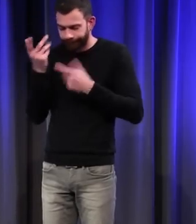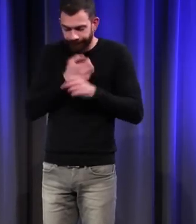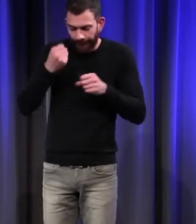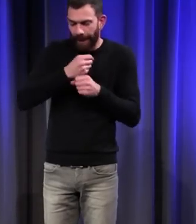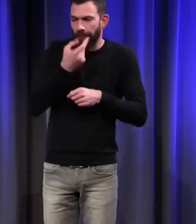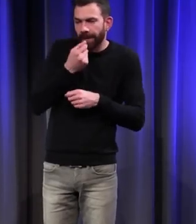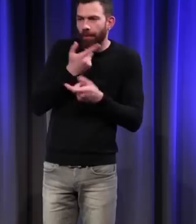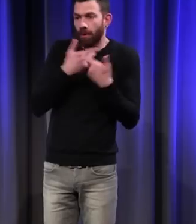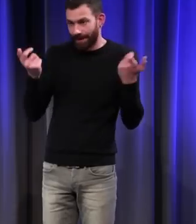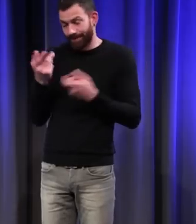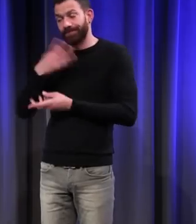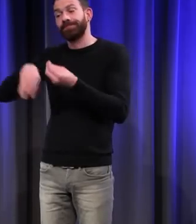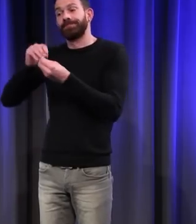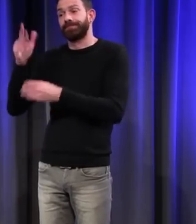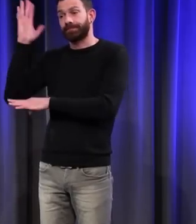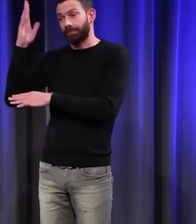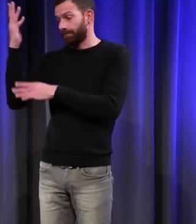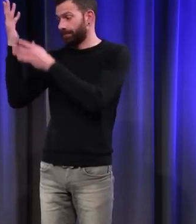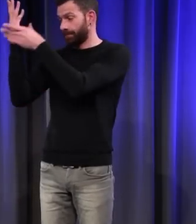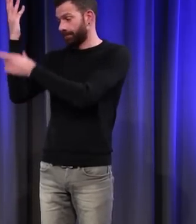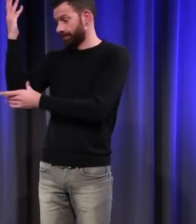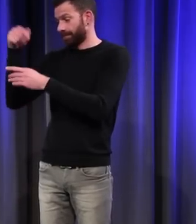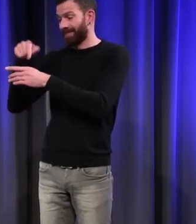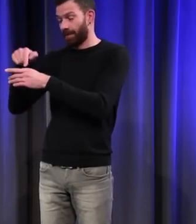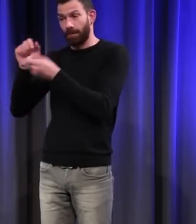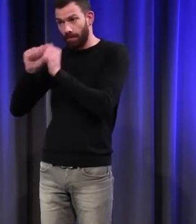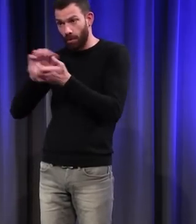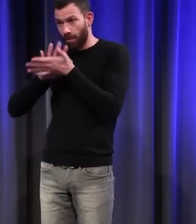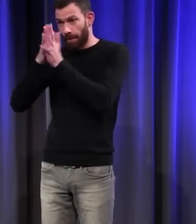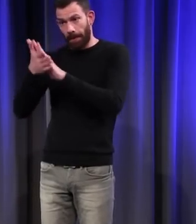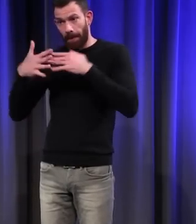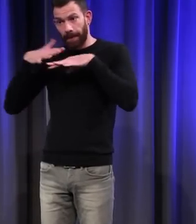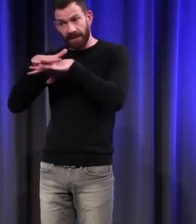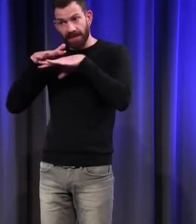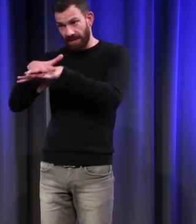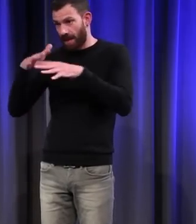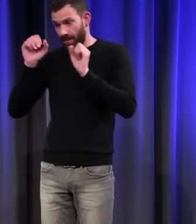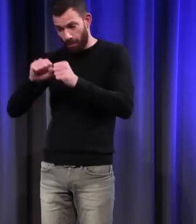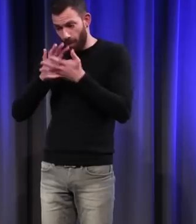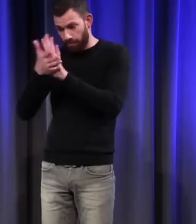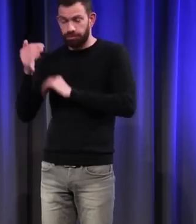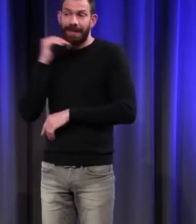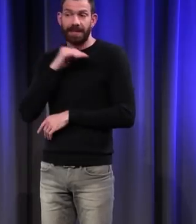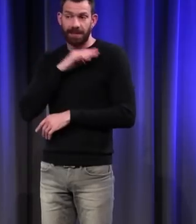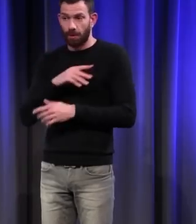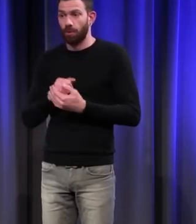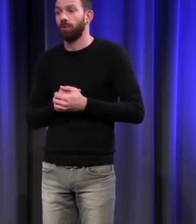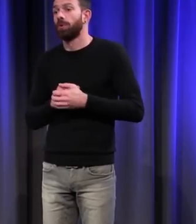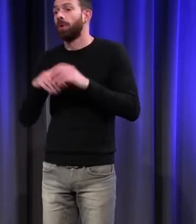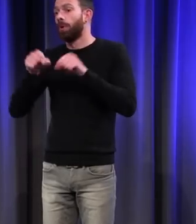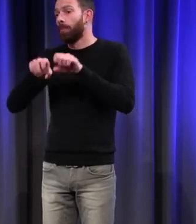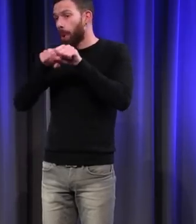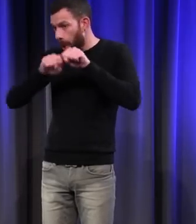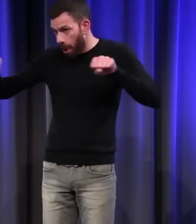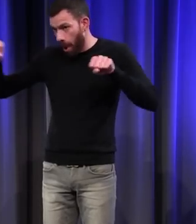Mais c'est en plus un arbre dont l'écorce est textile. On peut tisser l'écorce de tilleul, en faire des cordes de puits,